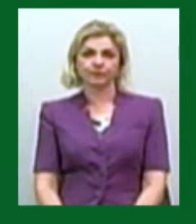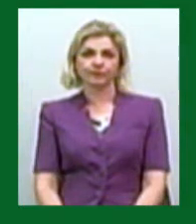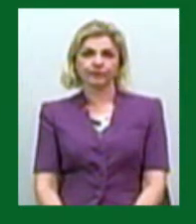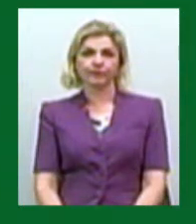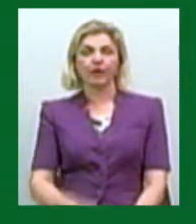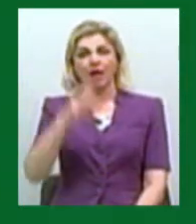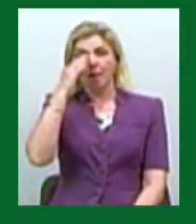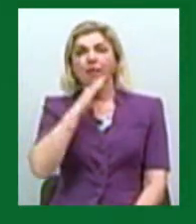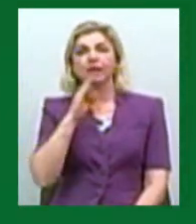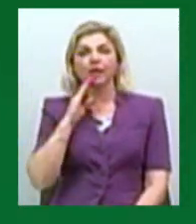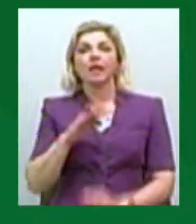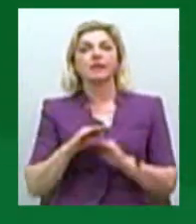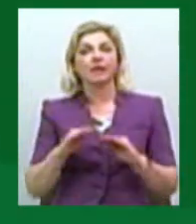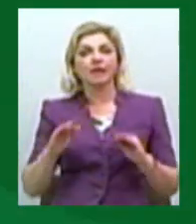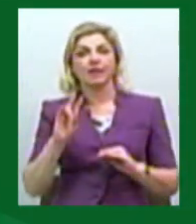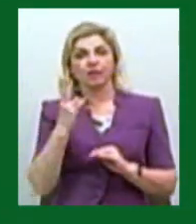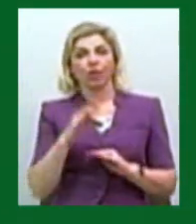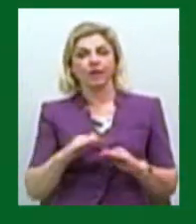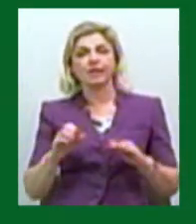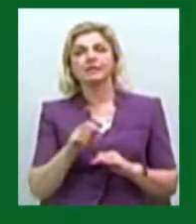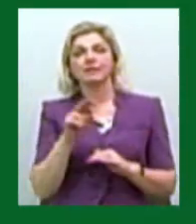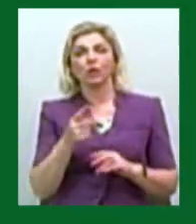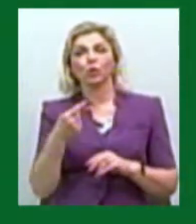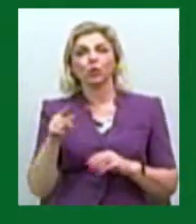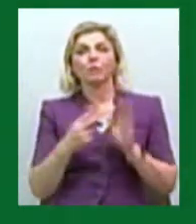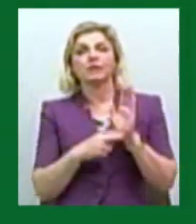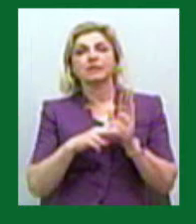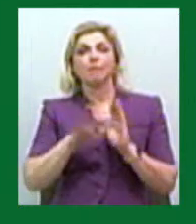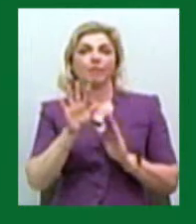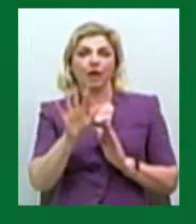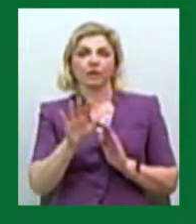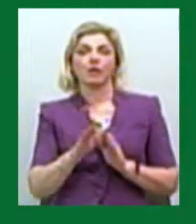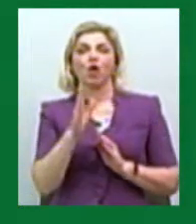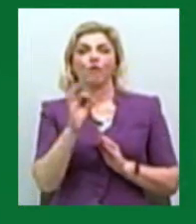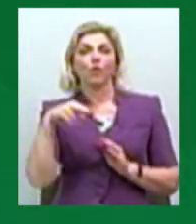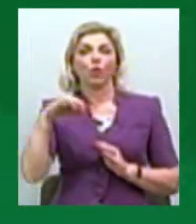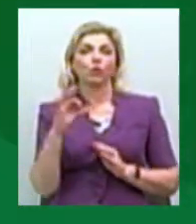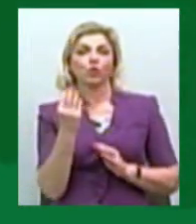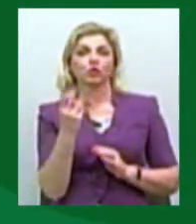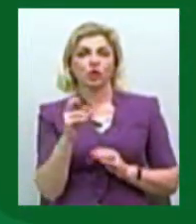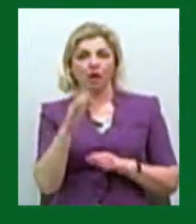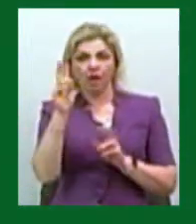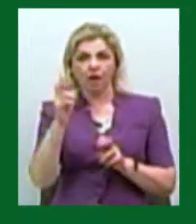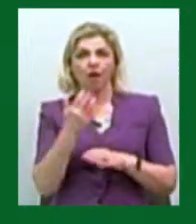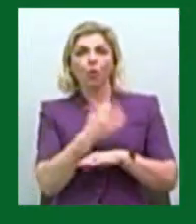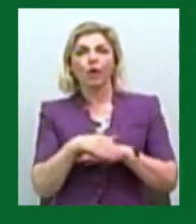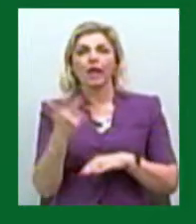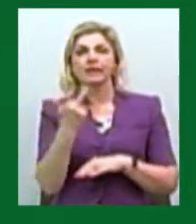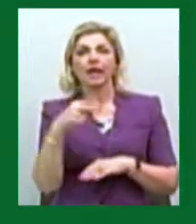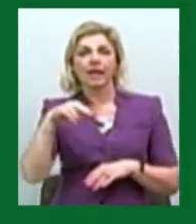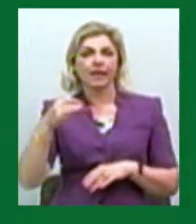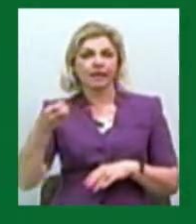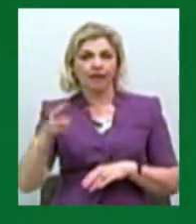Батьки вихованців Миколаївського дитячого садочка номер 75 «Волоска», що на вулиці 3-я лінія,